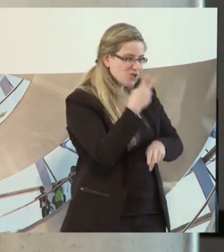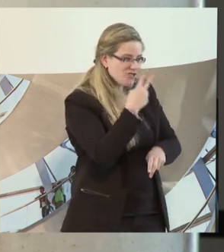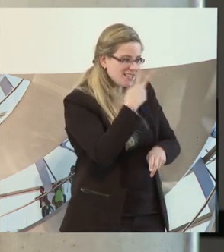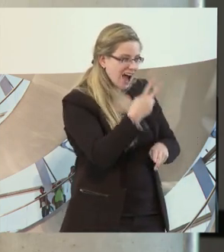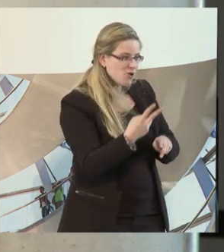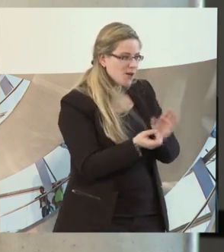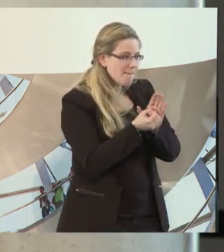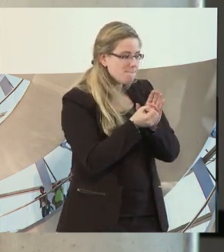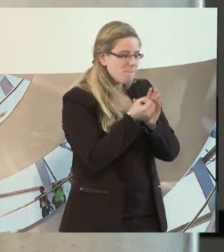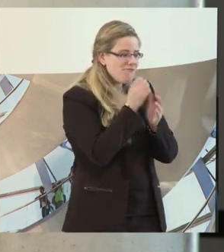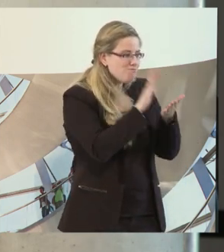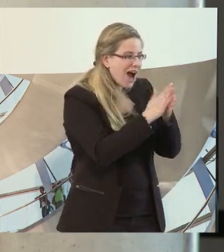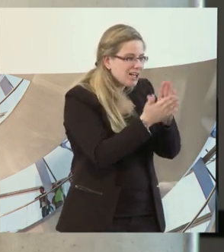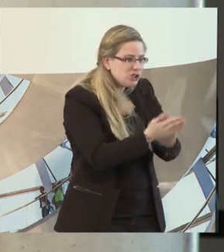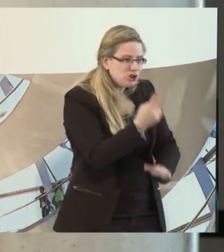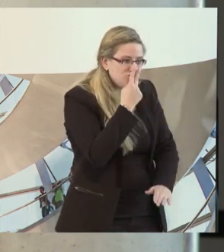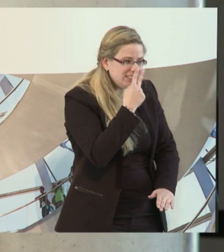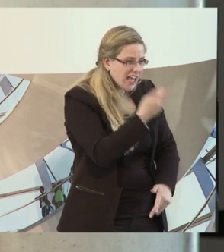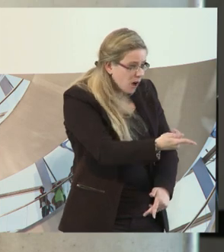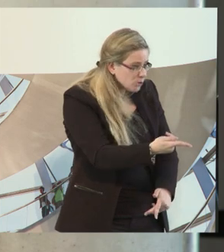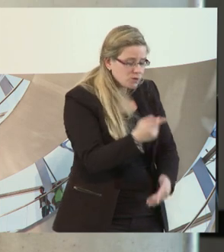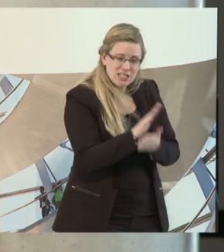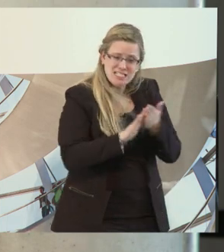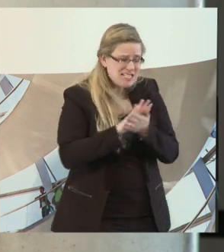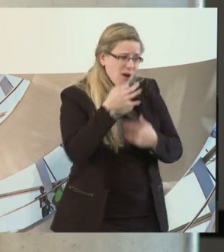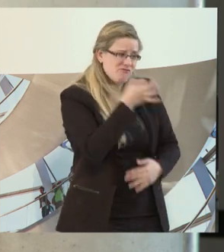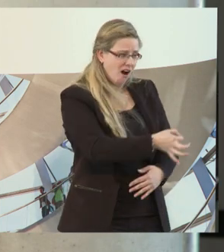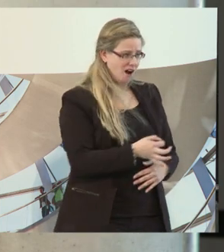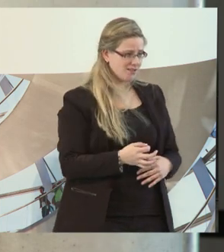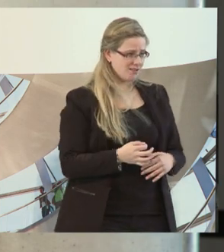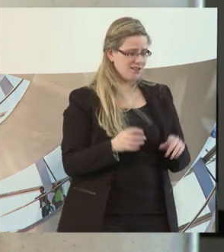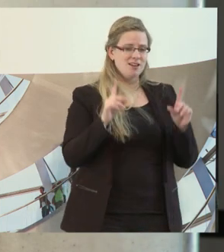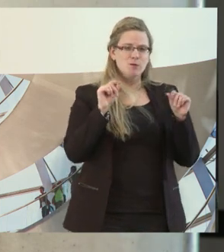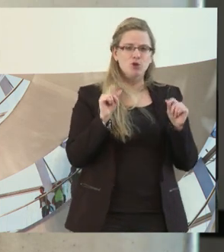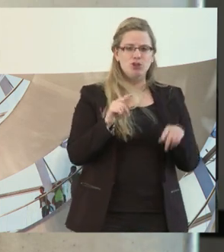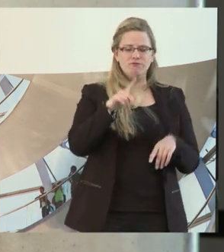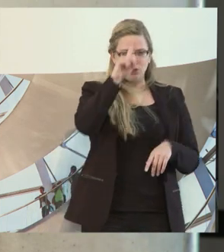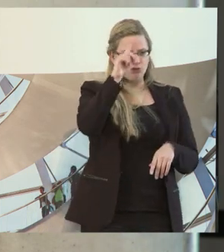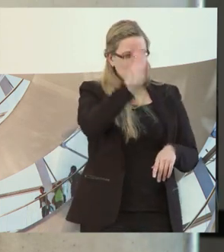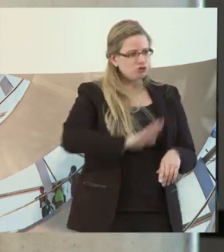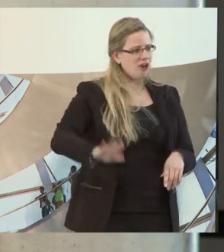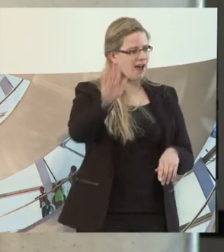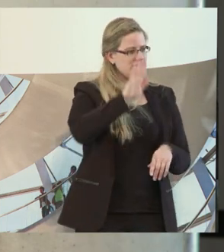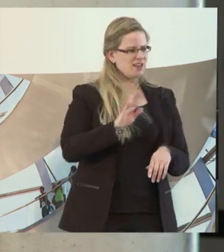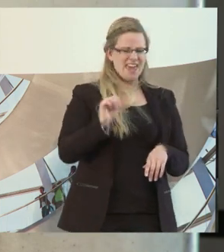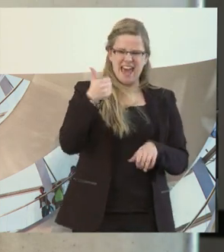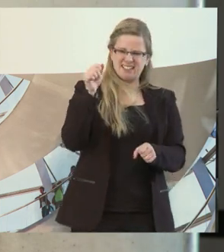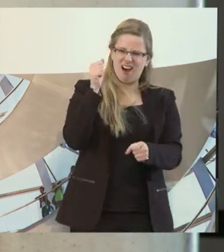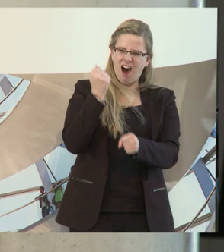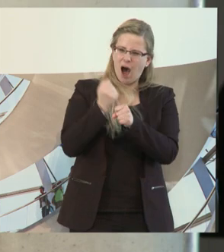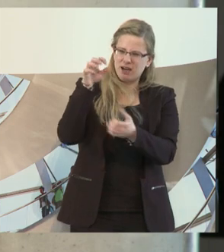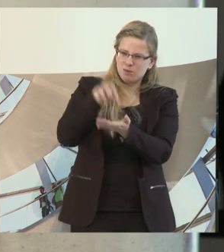Positiven mit, aber ich merke eigentlich insgesamt in Deutschland nicht so unbedingt, dass sich auf dem ersten Arbeitsmarkt was bewegt.